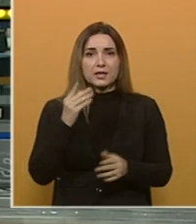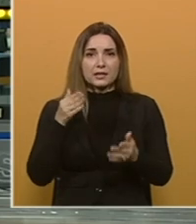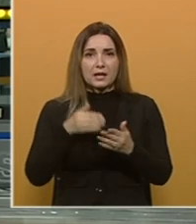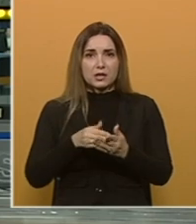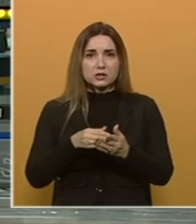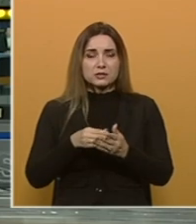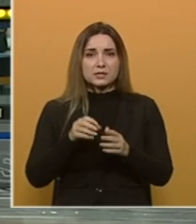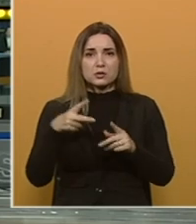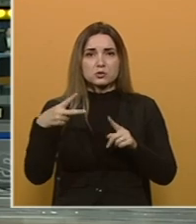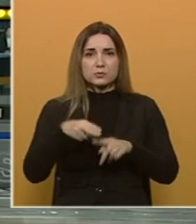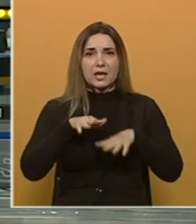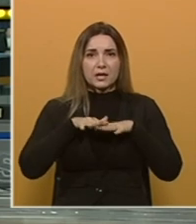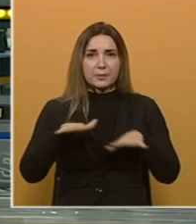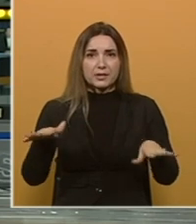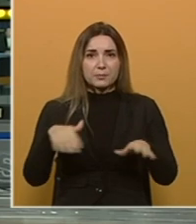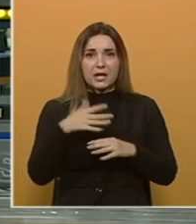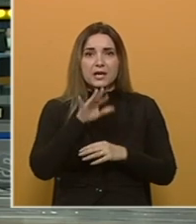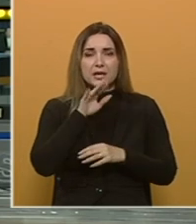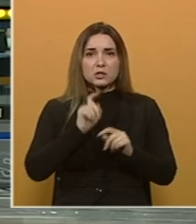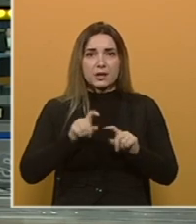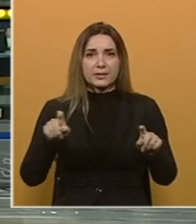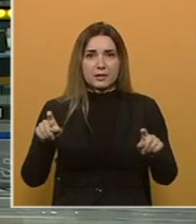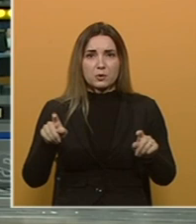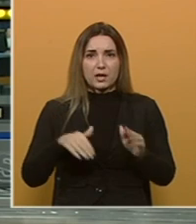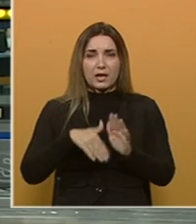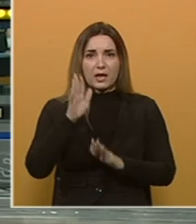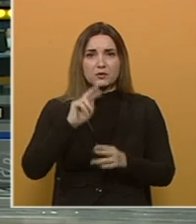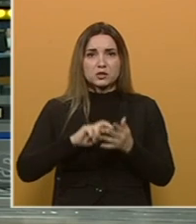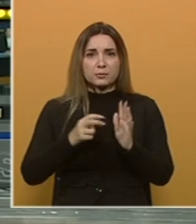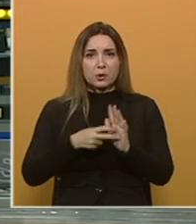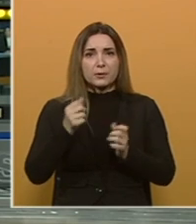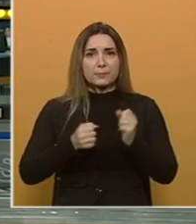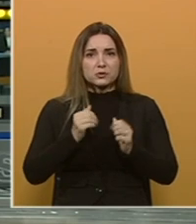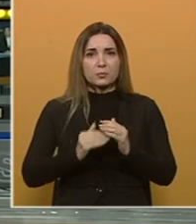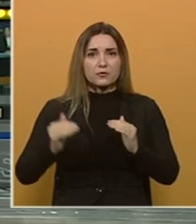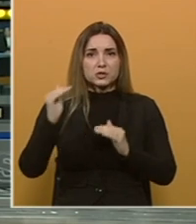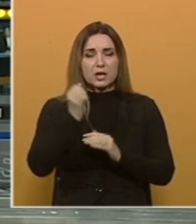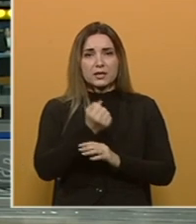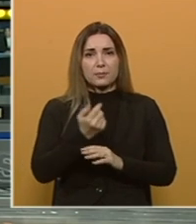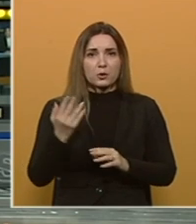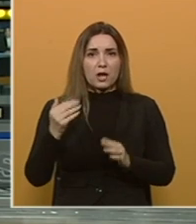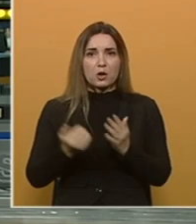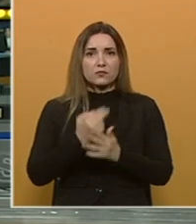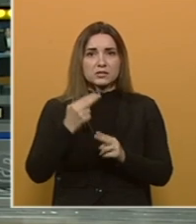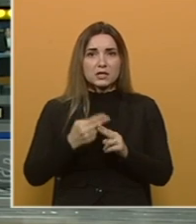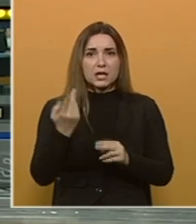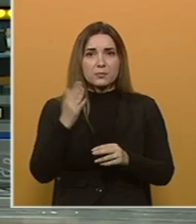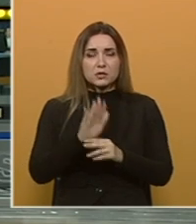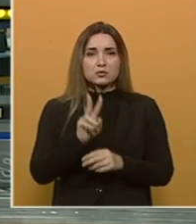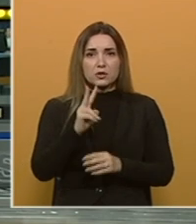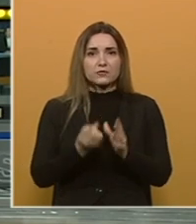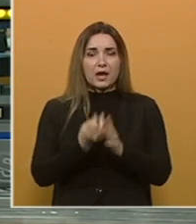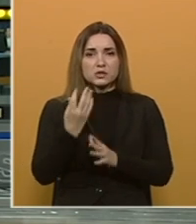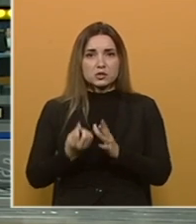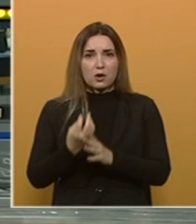način za suzbijanje pandemije. Prema riječima epidemiologa, najveći problem je brzo povećanje broja novozaraženih, te prisutstvo dva soja.